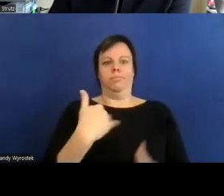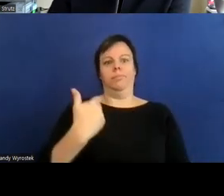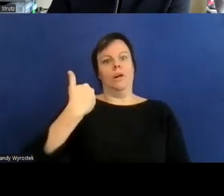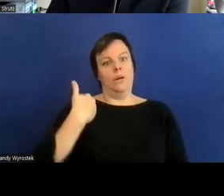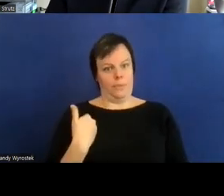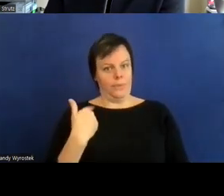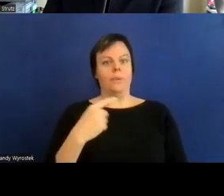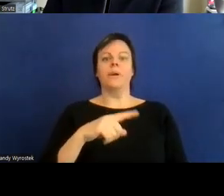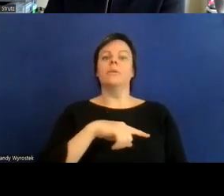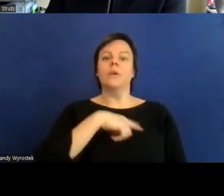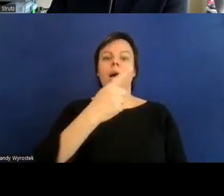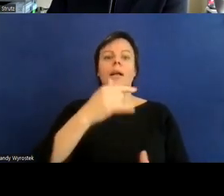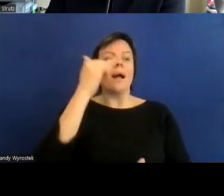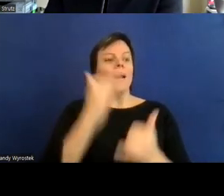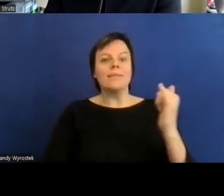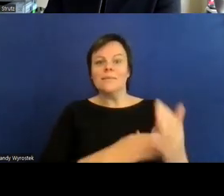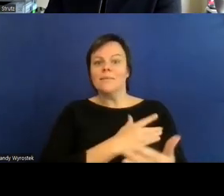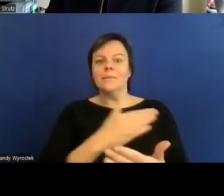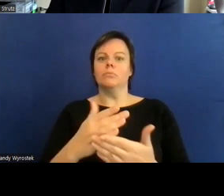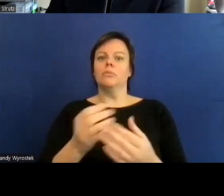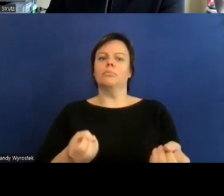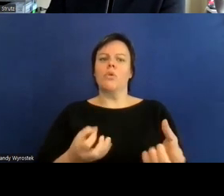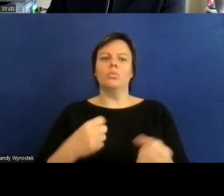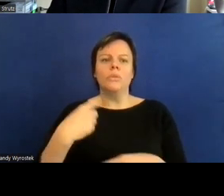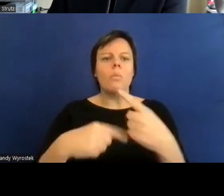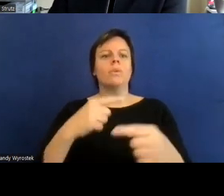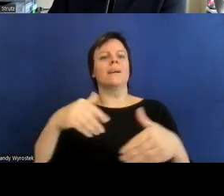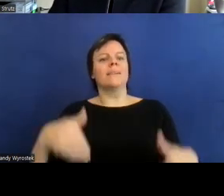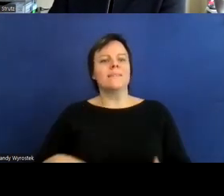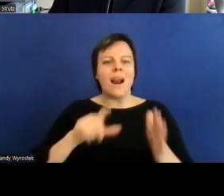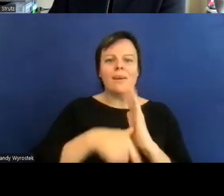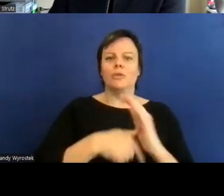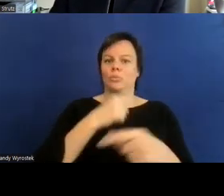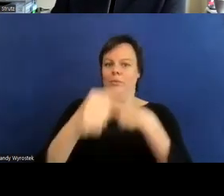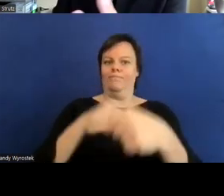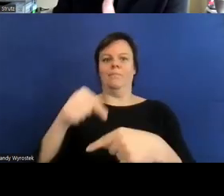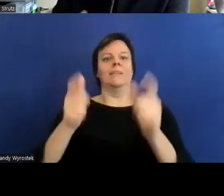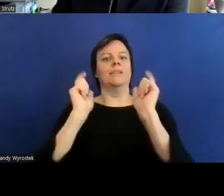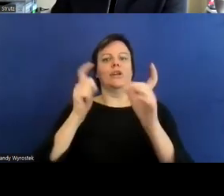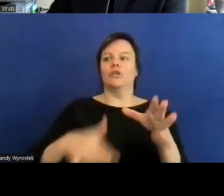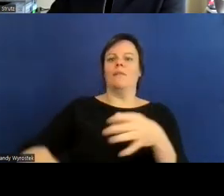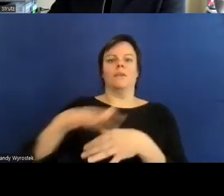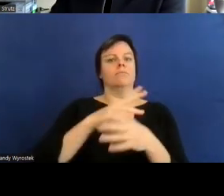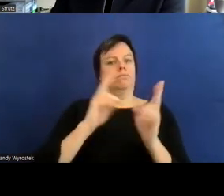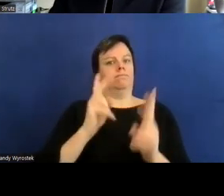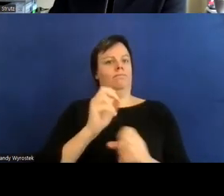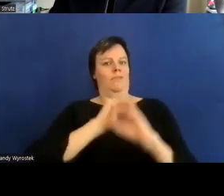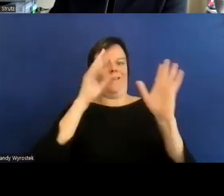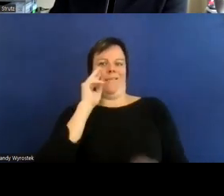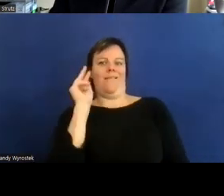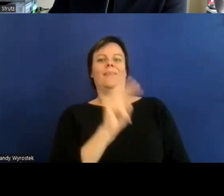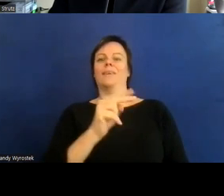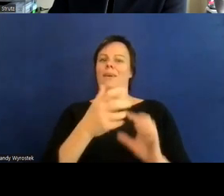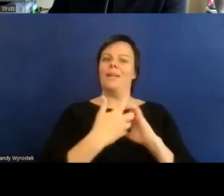nachhaltiger sind und damit eben auch viel langlebiger genutzt werden können von einer viel größeren anzahl von